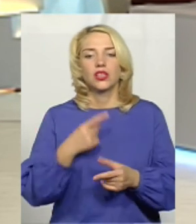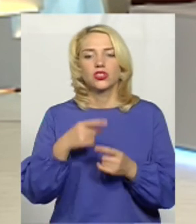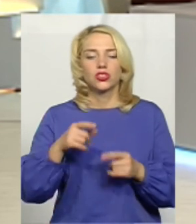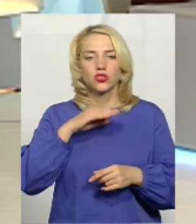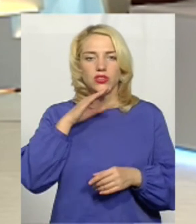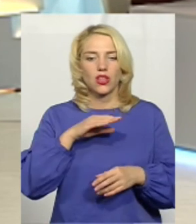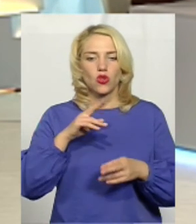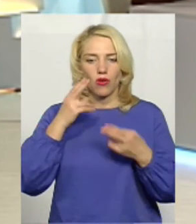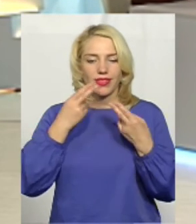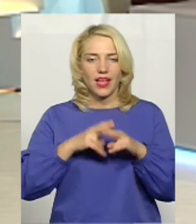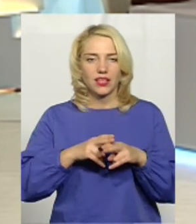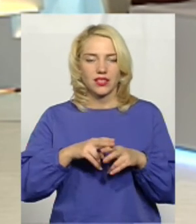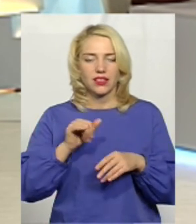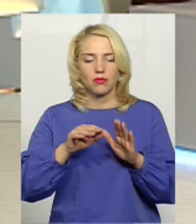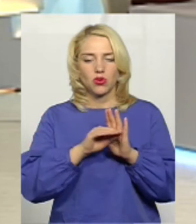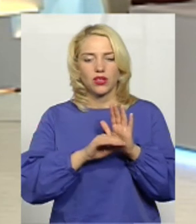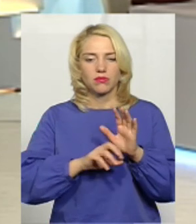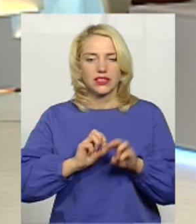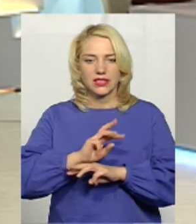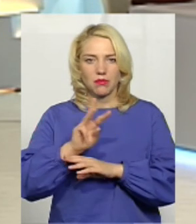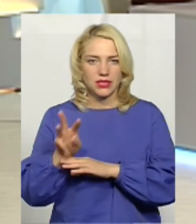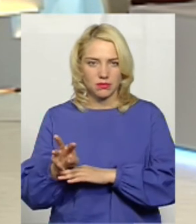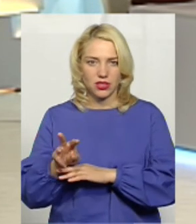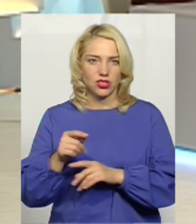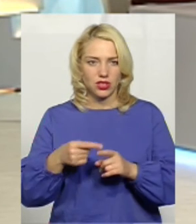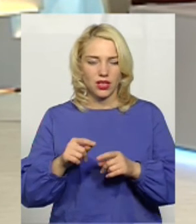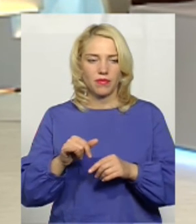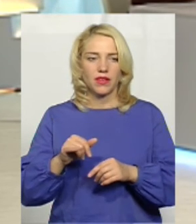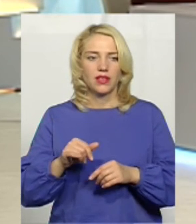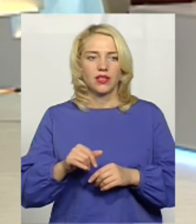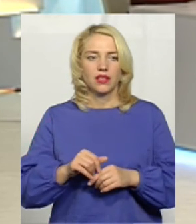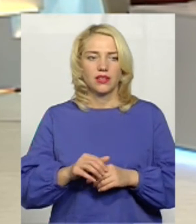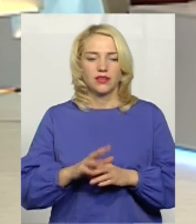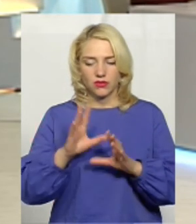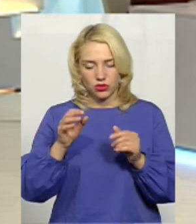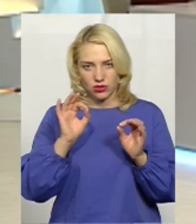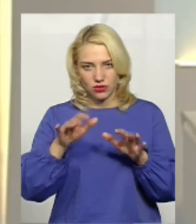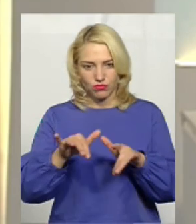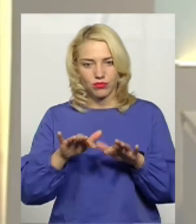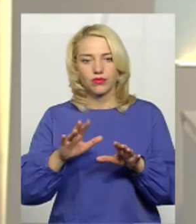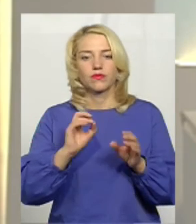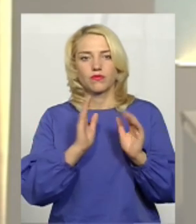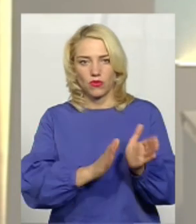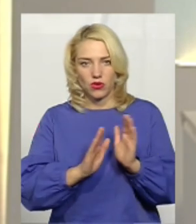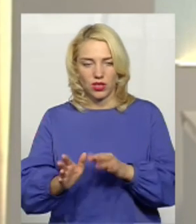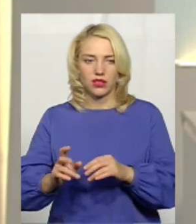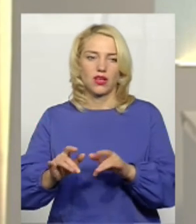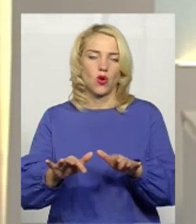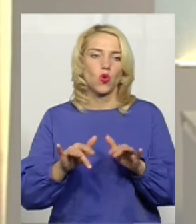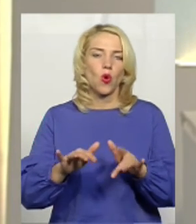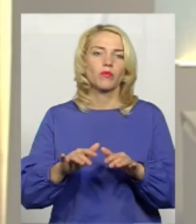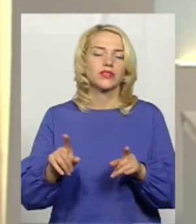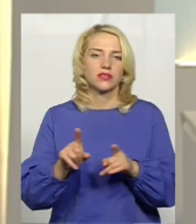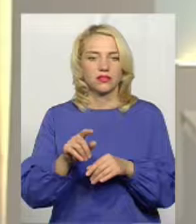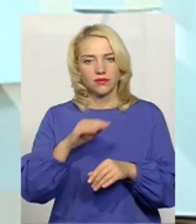техніки? Програмним забезпеченням, з програмним забезпеченням все гаразд, ви сказали, а комп'ютерів